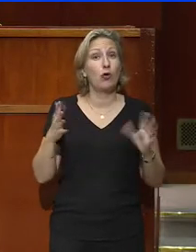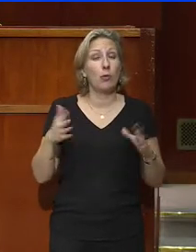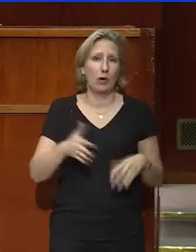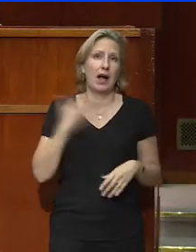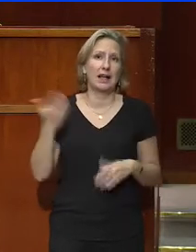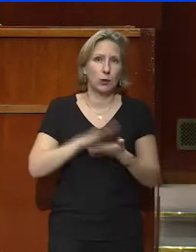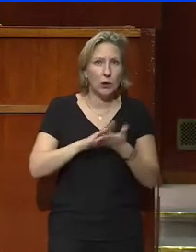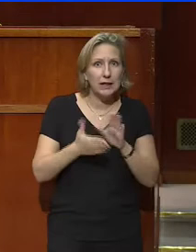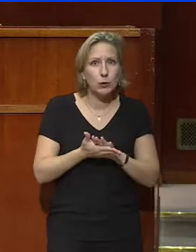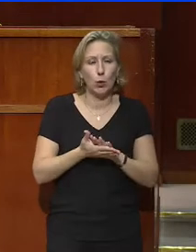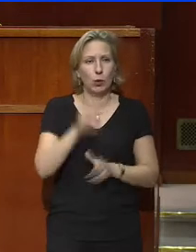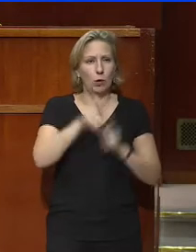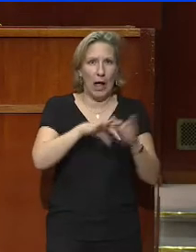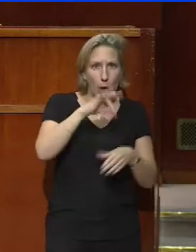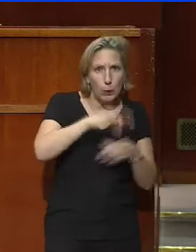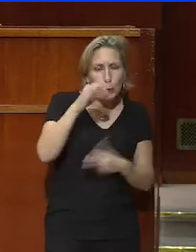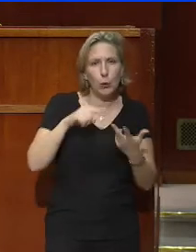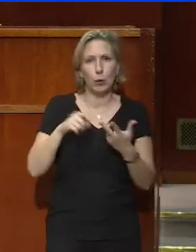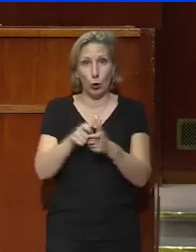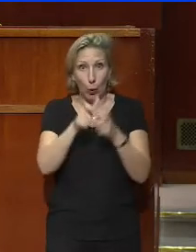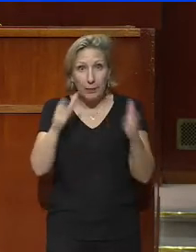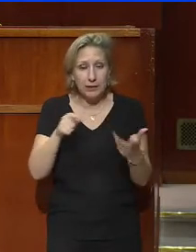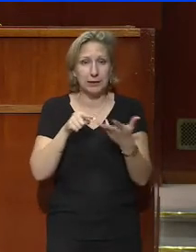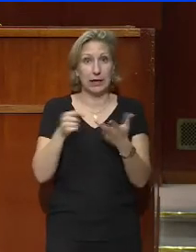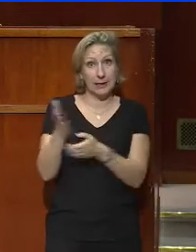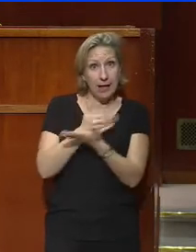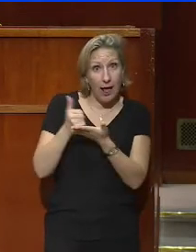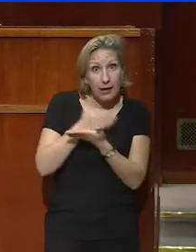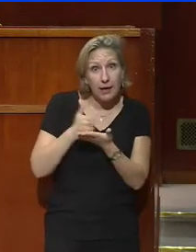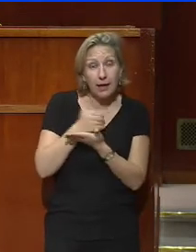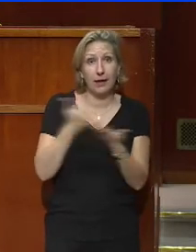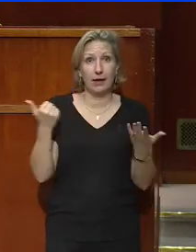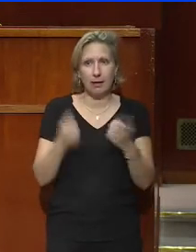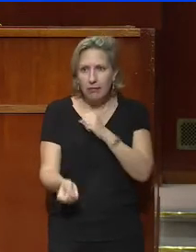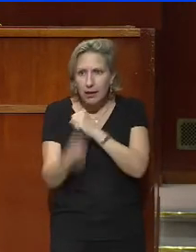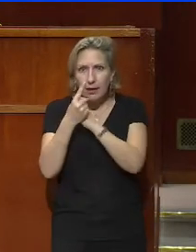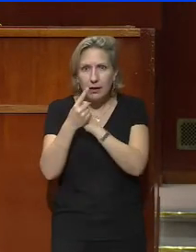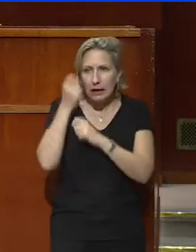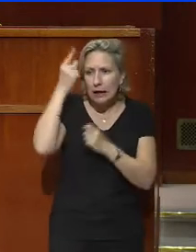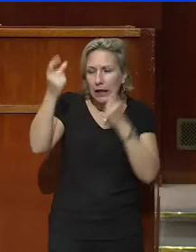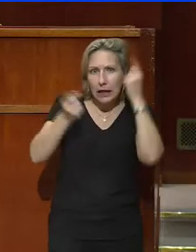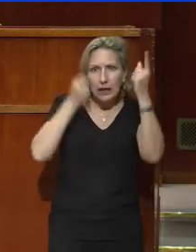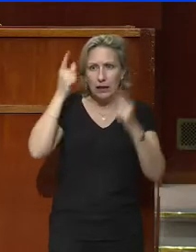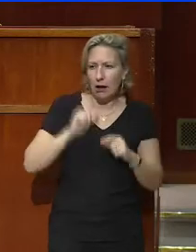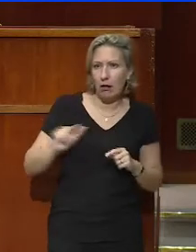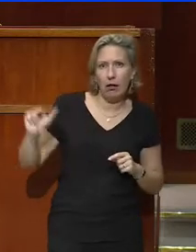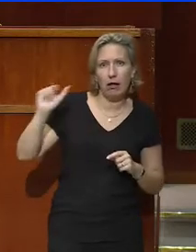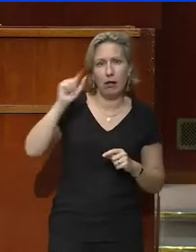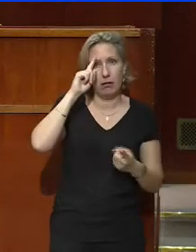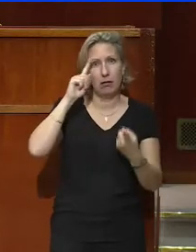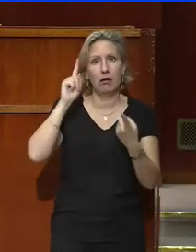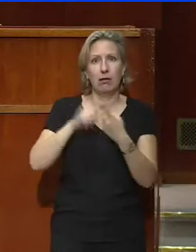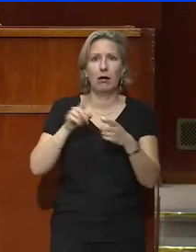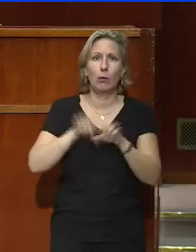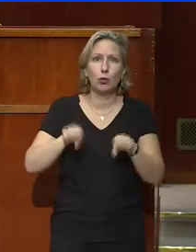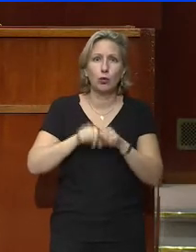aux associations, aux entreprises, aux salariés, les initiatives se sont multipliées dans des domaines aussi variés que la